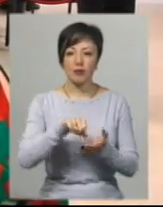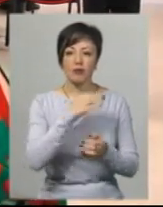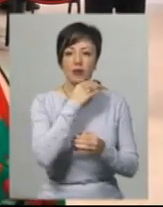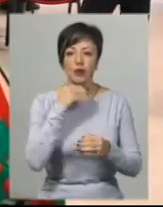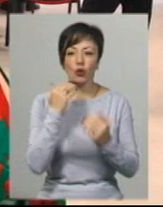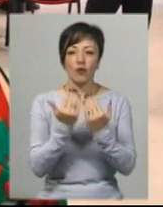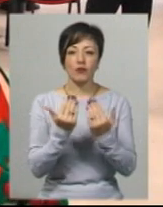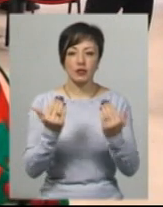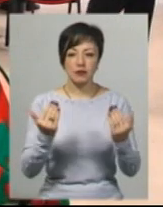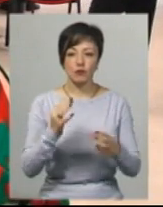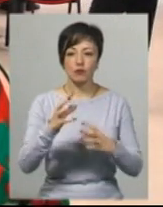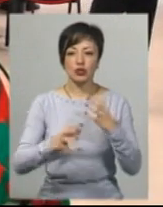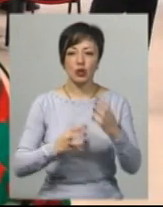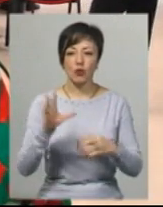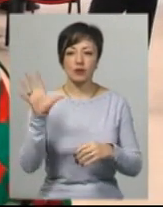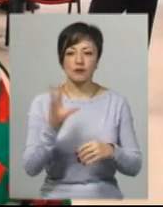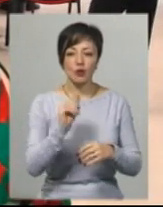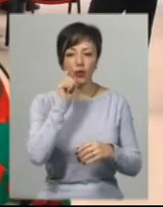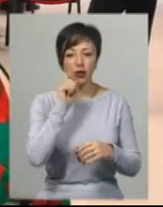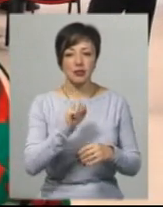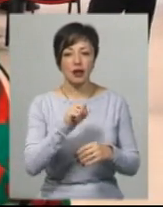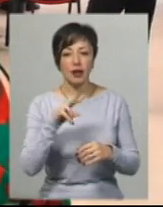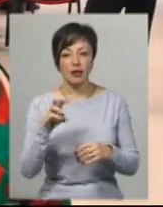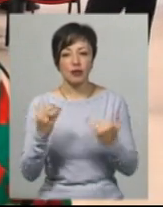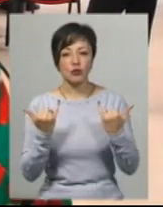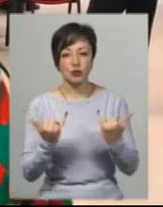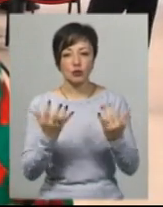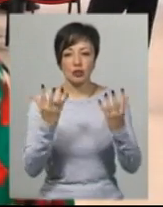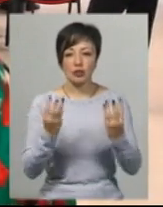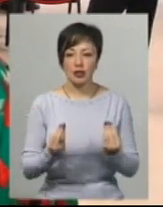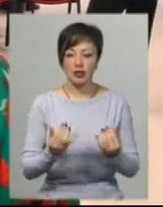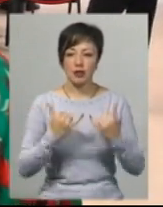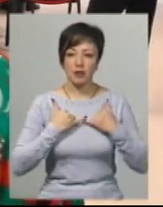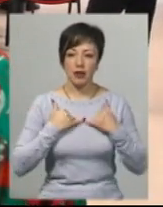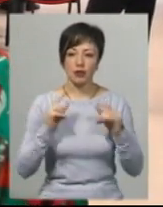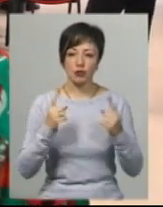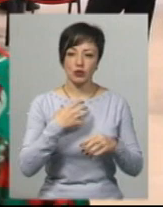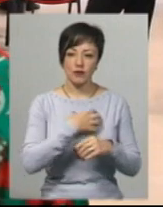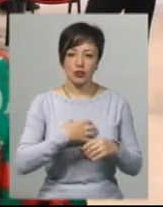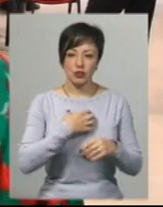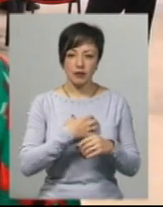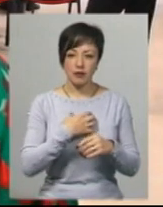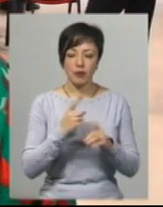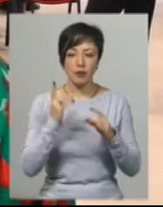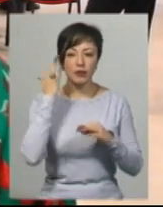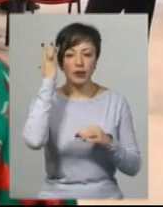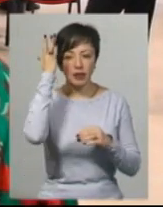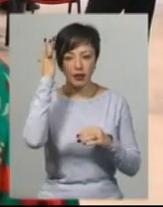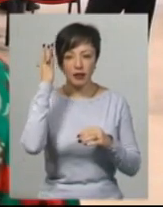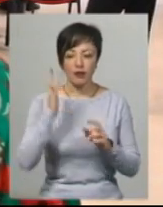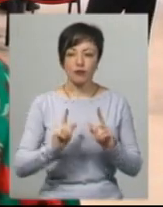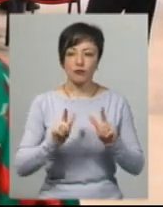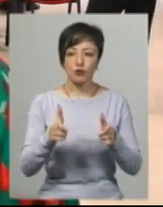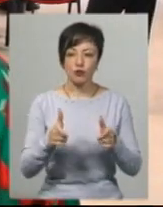багатьох виступах міжнародних і всеукраїнських, але сьогоднішній день для мене надзвичайно важливий, тому що я дуже мріяла про